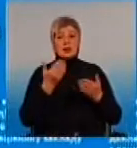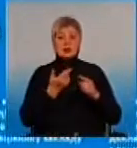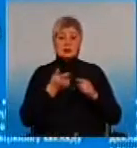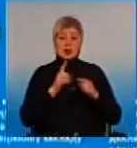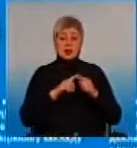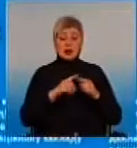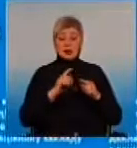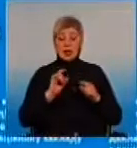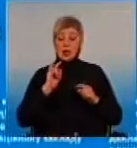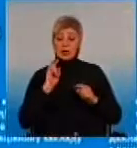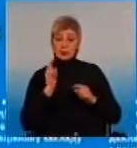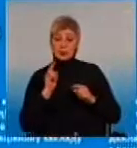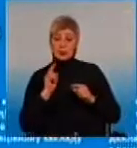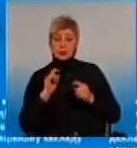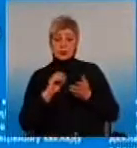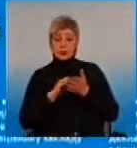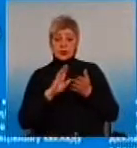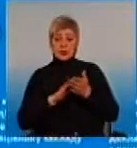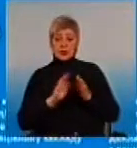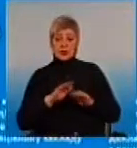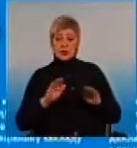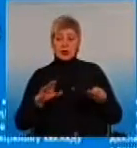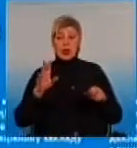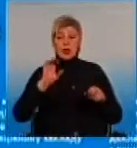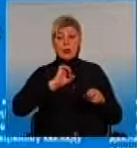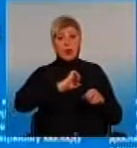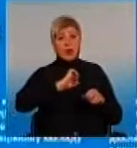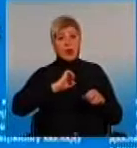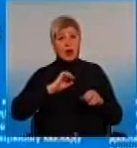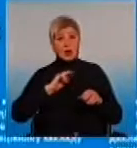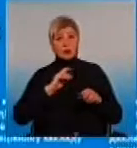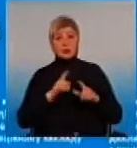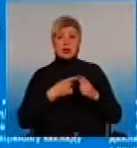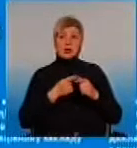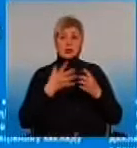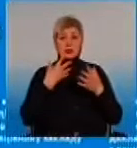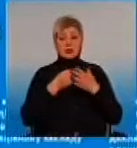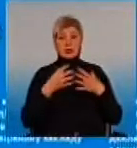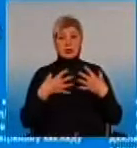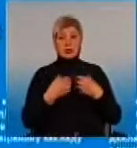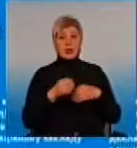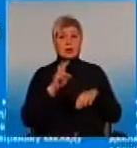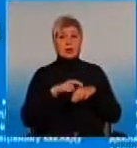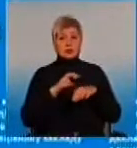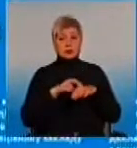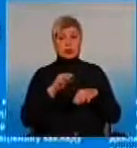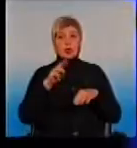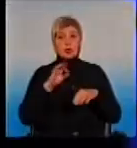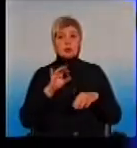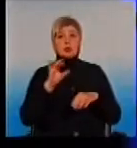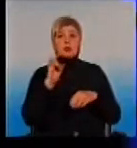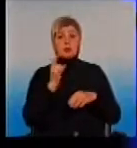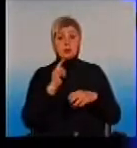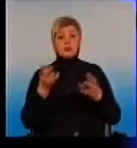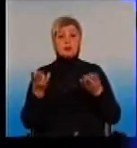у вас, якщо ви хочете його записати к педіатру, чи к своєму сімейному врачу, к которому ви довіряєте, і ви вибрали його, то дитину треба